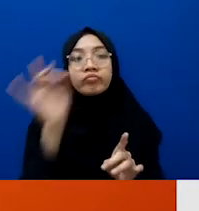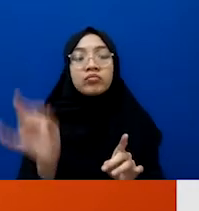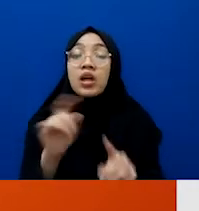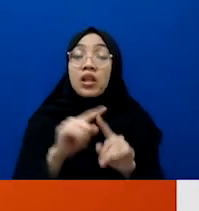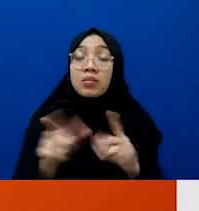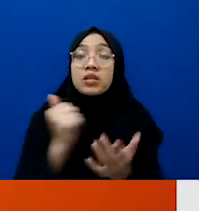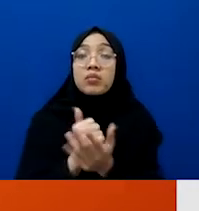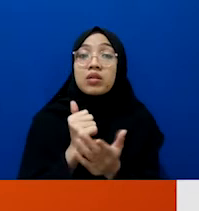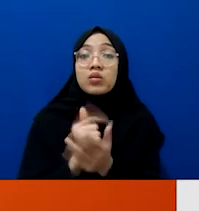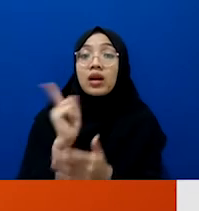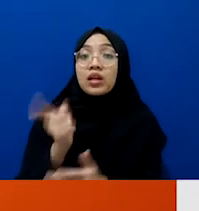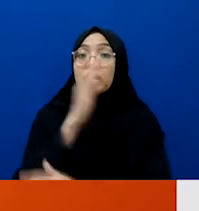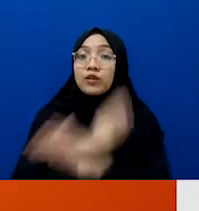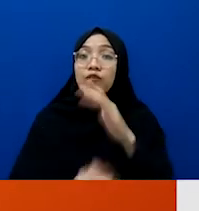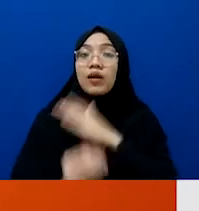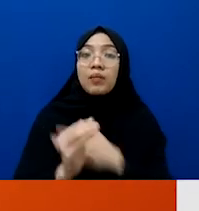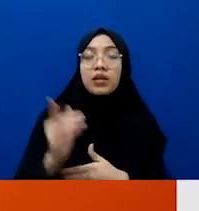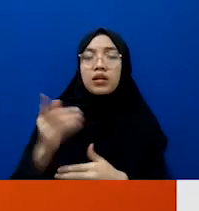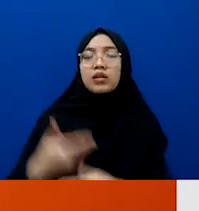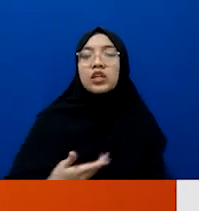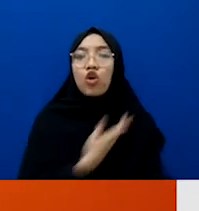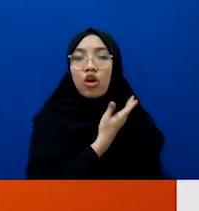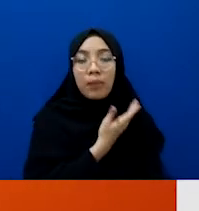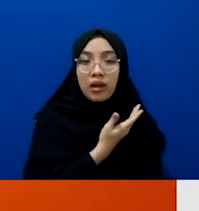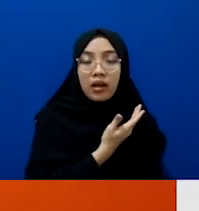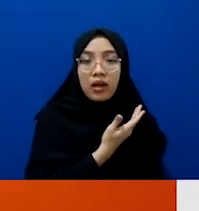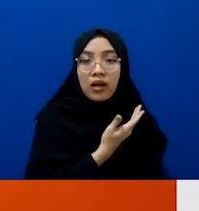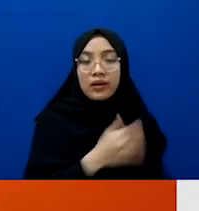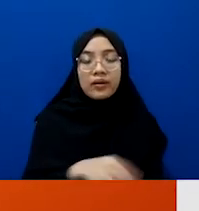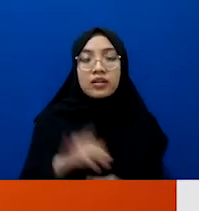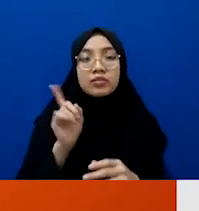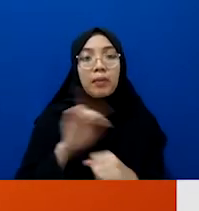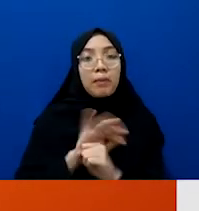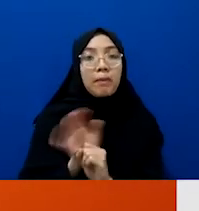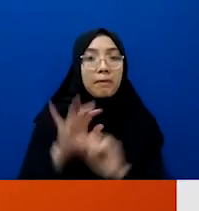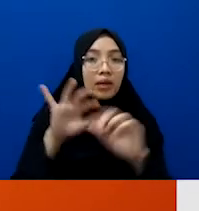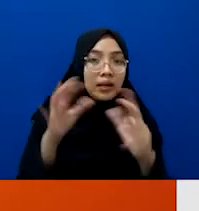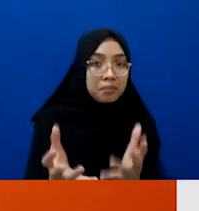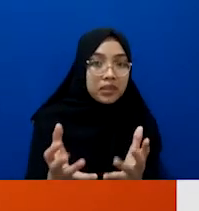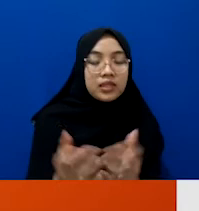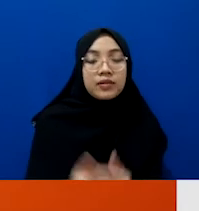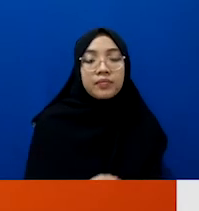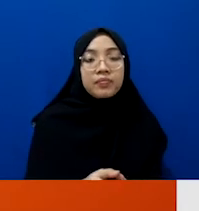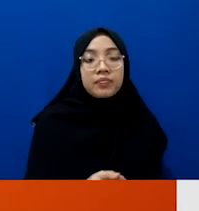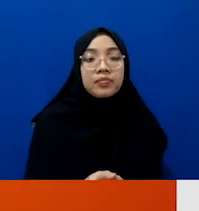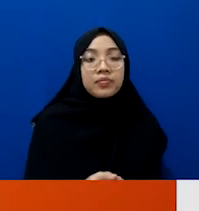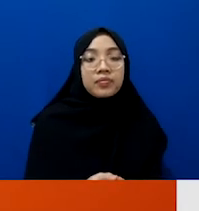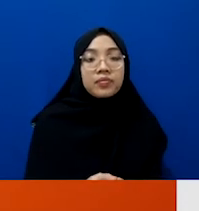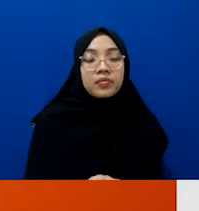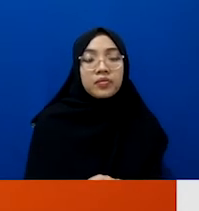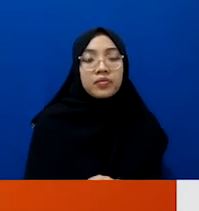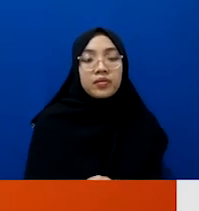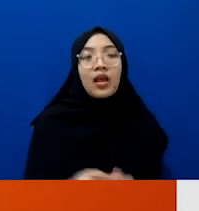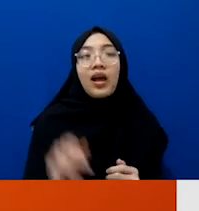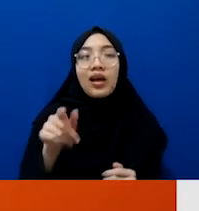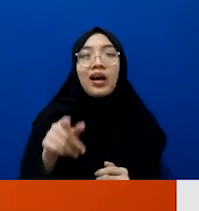ada defable yang juga menjadi korban pandemi gitu kan. Menjadi penyintas pandemi itu jarang